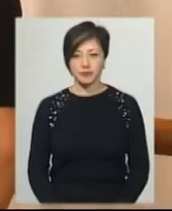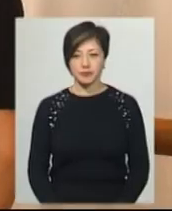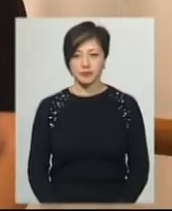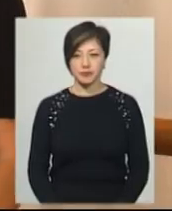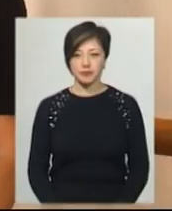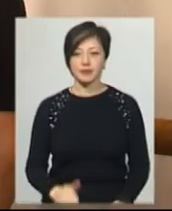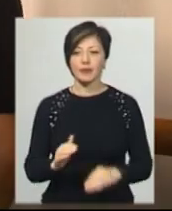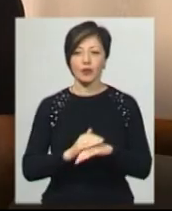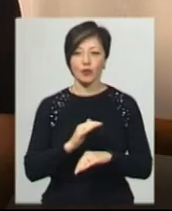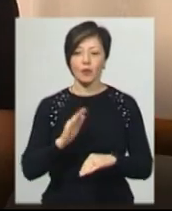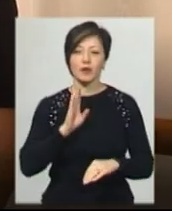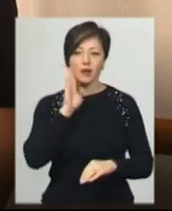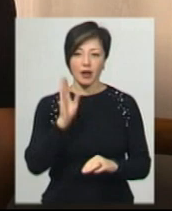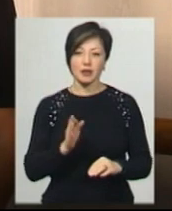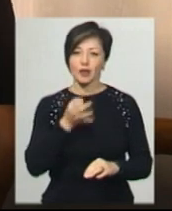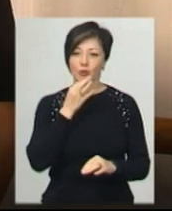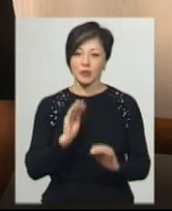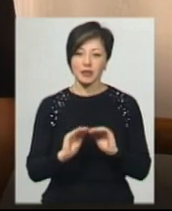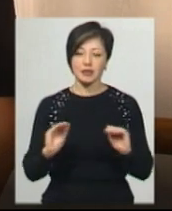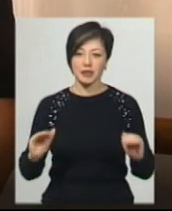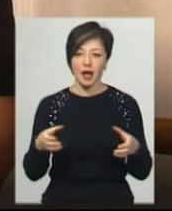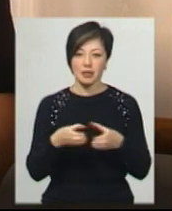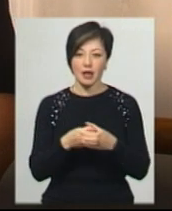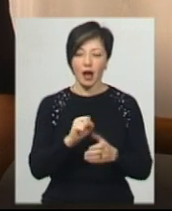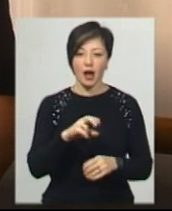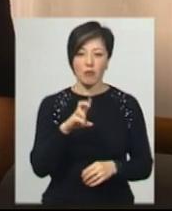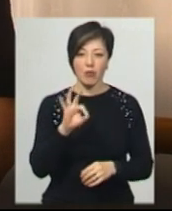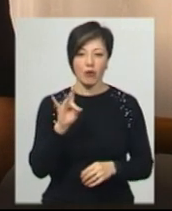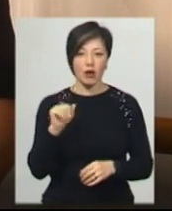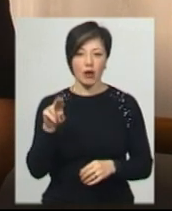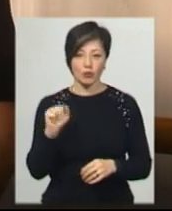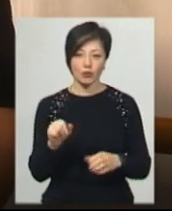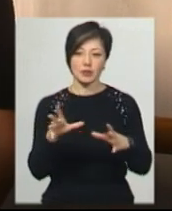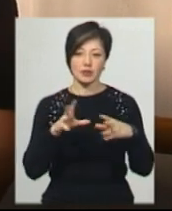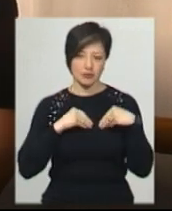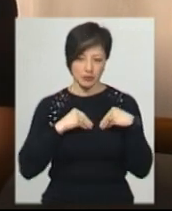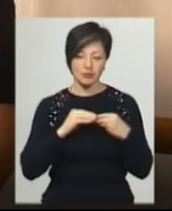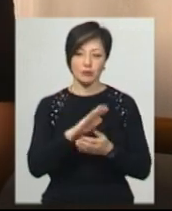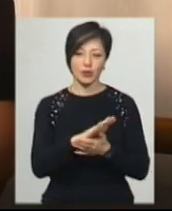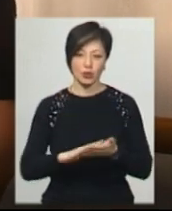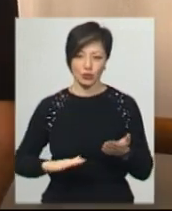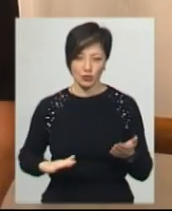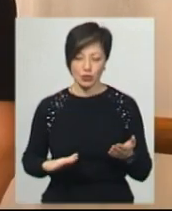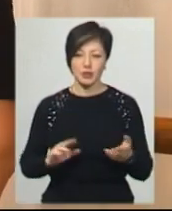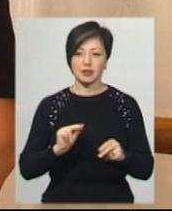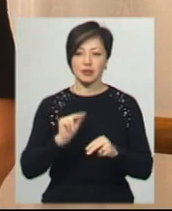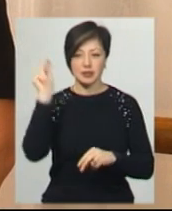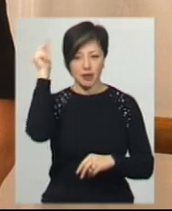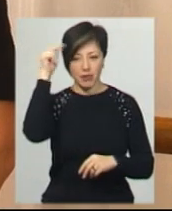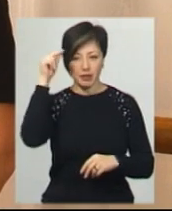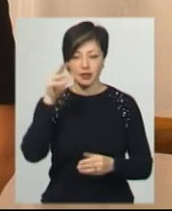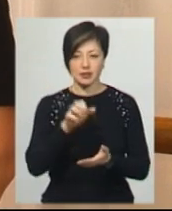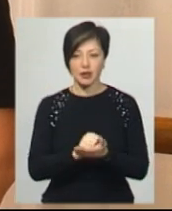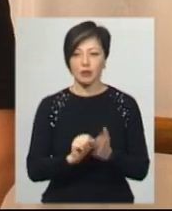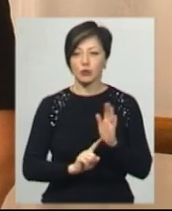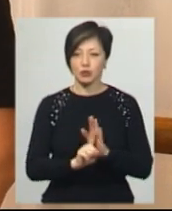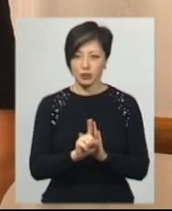Добрий ранок, любі діти, ансамблю «Альборадо». Сьогодні ми знову з вами продовжуємо займатися. І